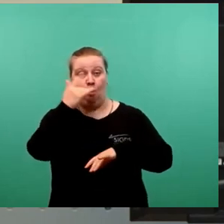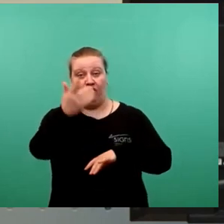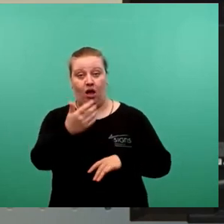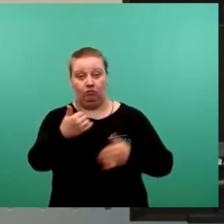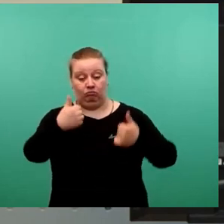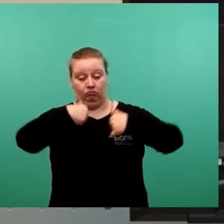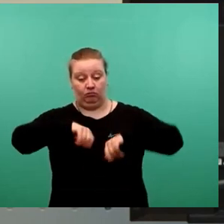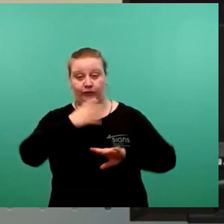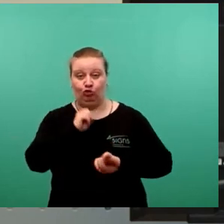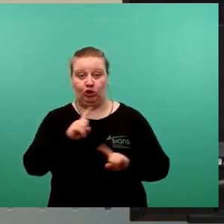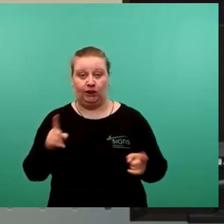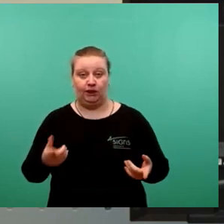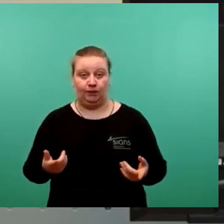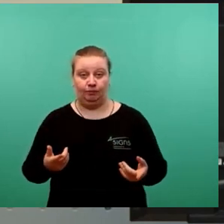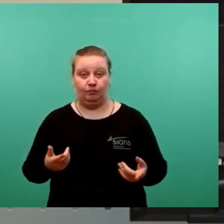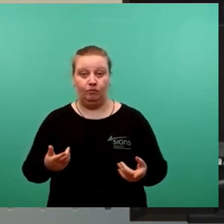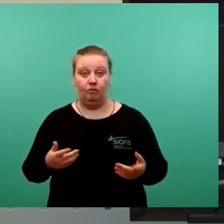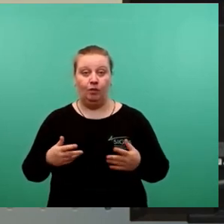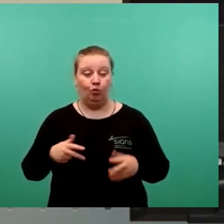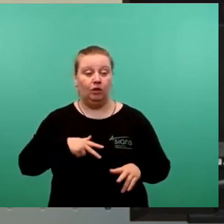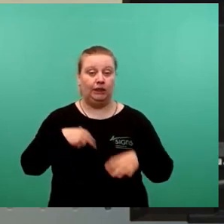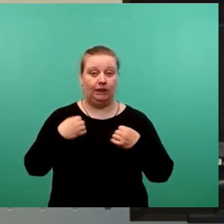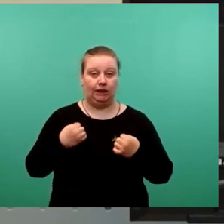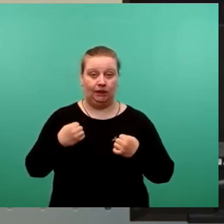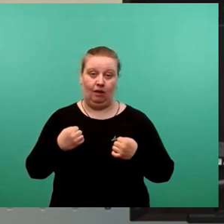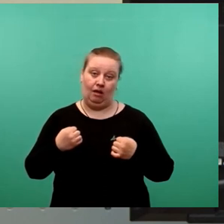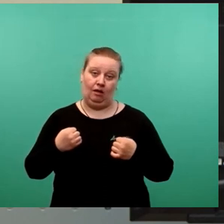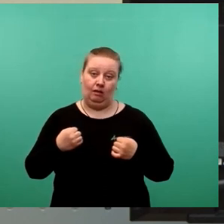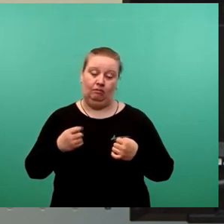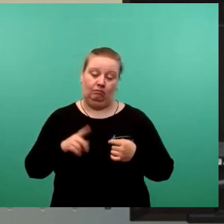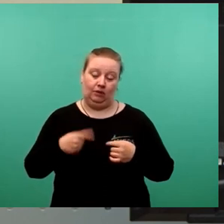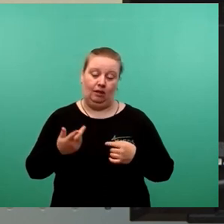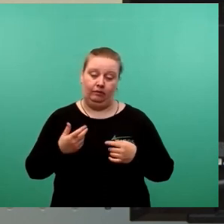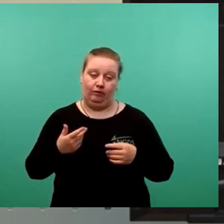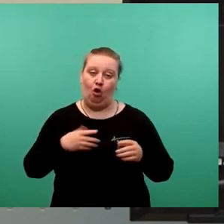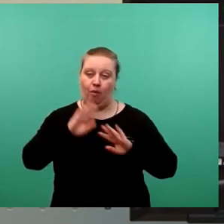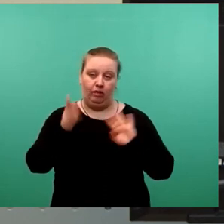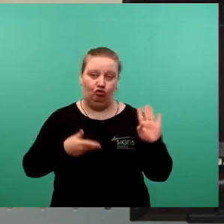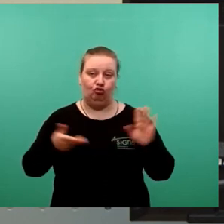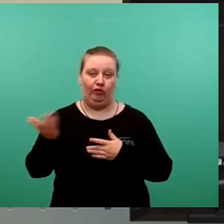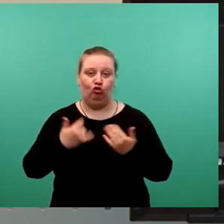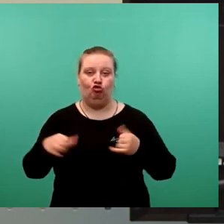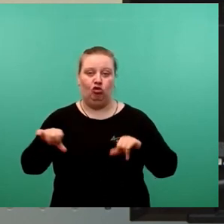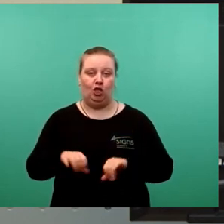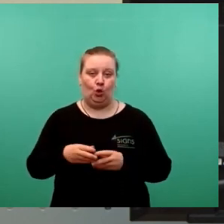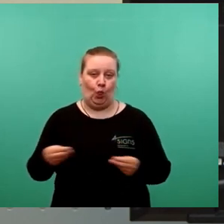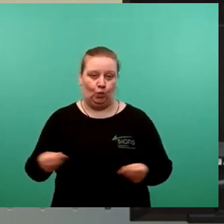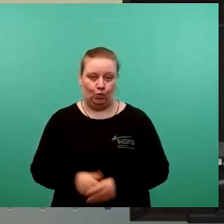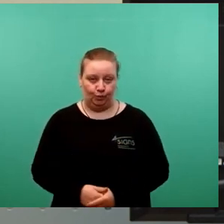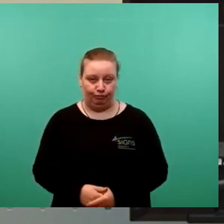aufoktroyieren lassen, was mit an Sicherheit grenzender Wahrscheinlichkeit eine deutlich schlechtere Lösung wäre.